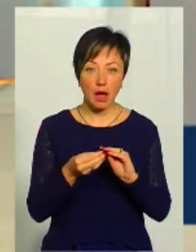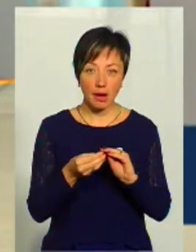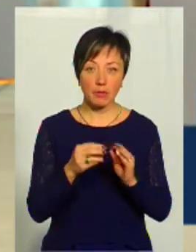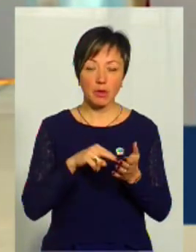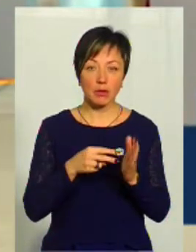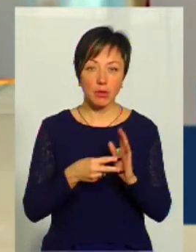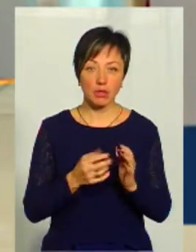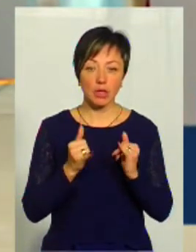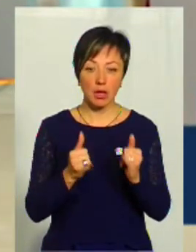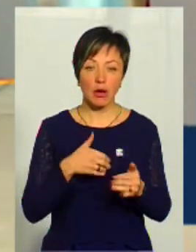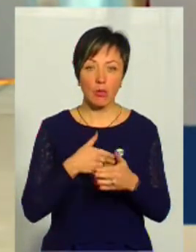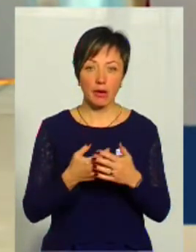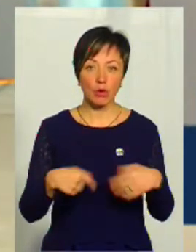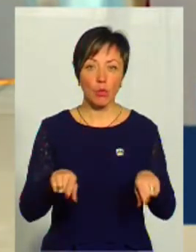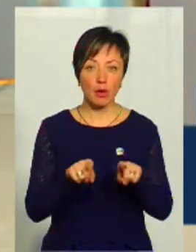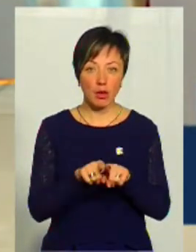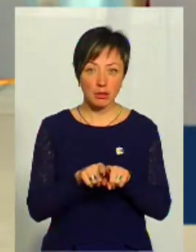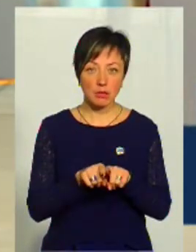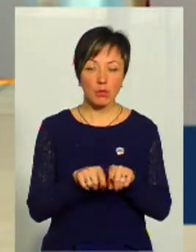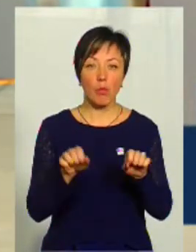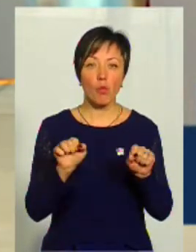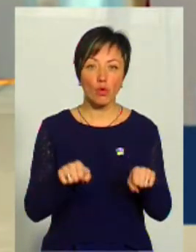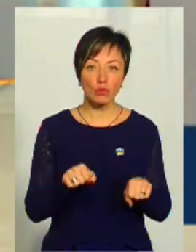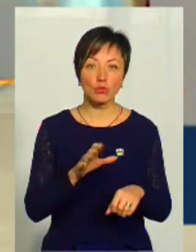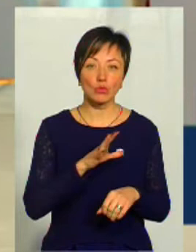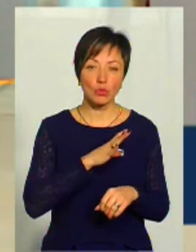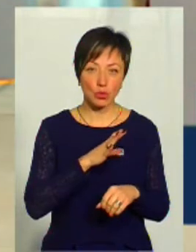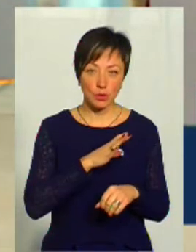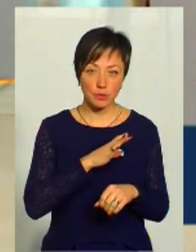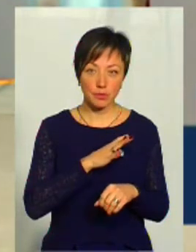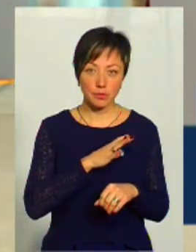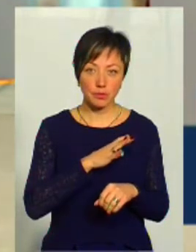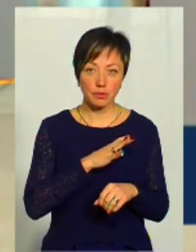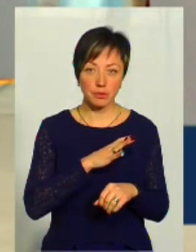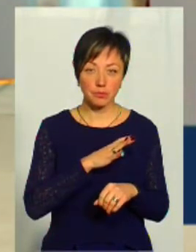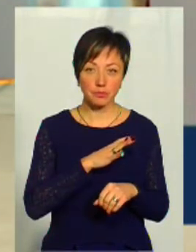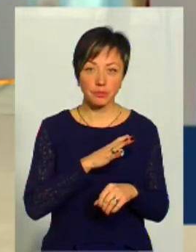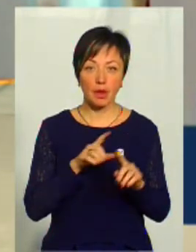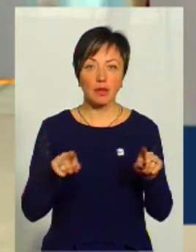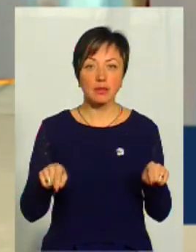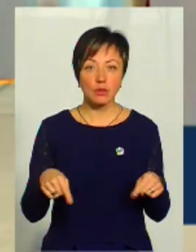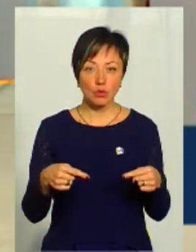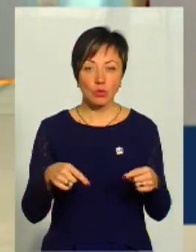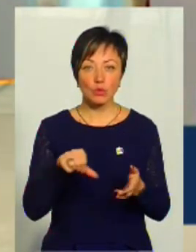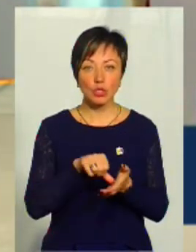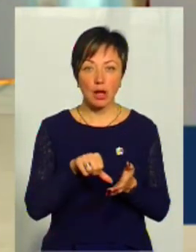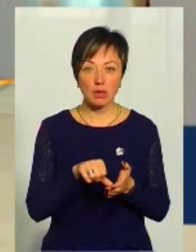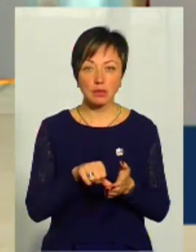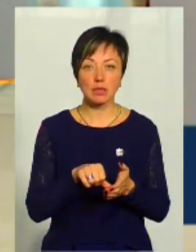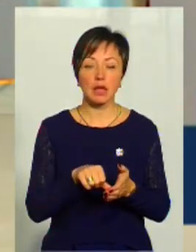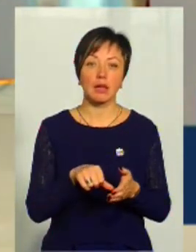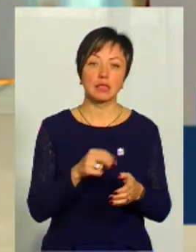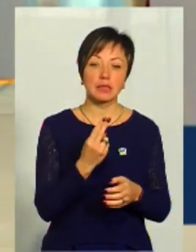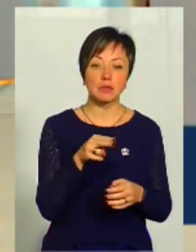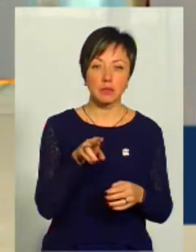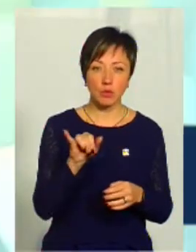передбачені для громадських об'єднань, можуть бути учасниками цивільно